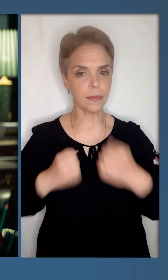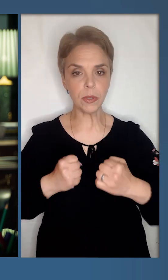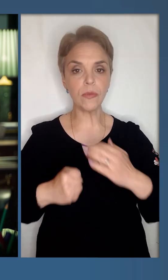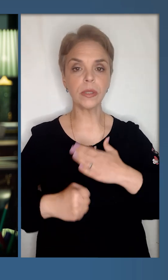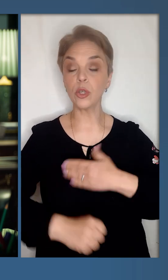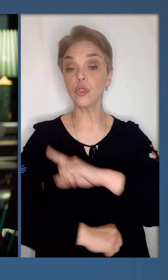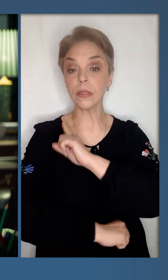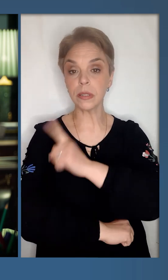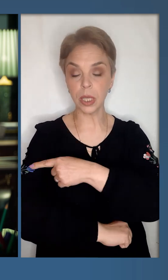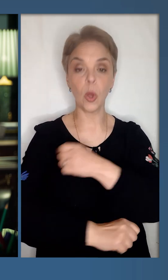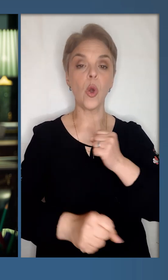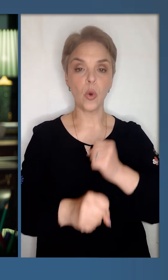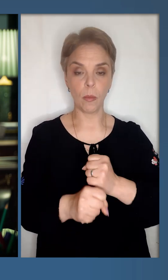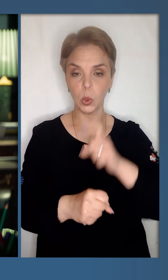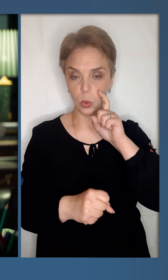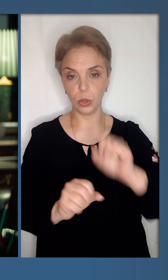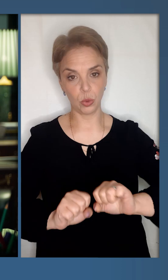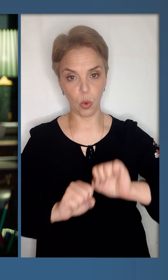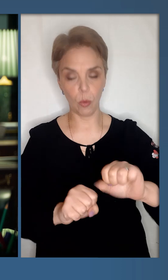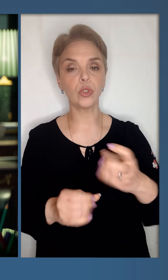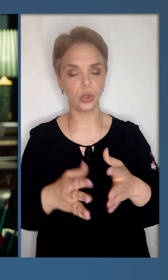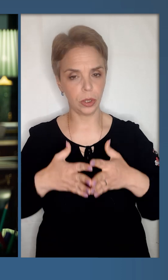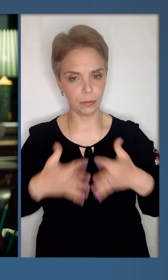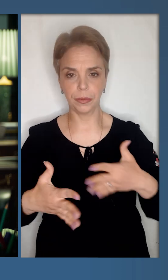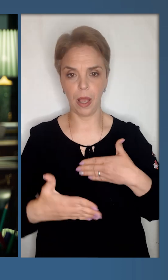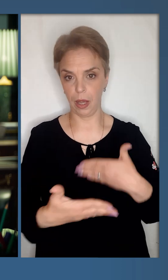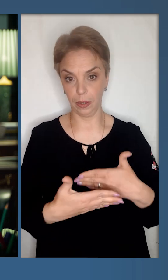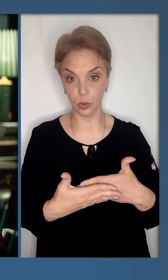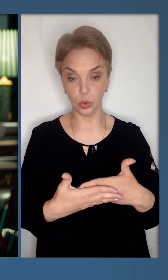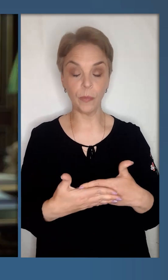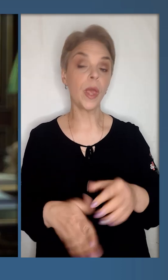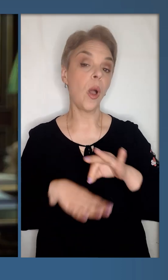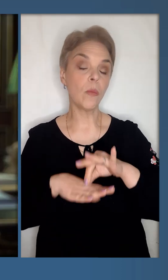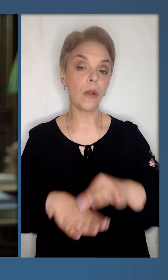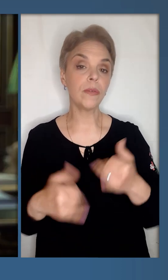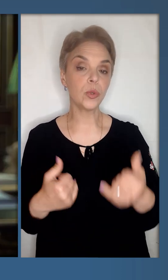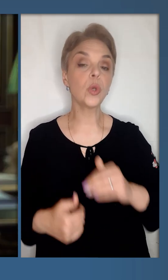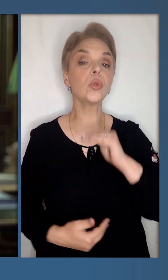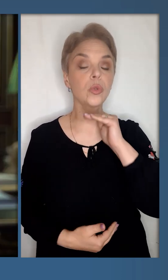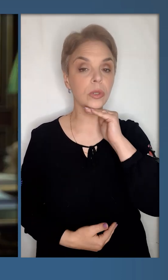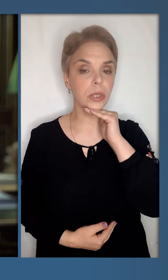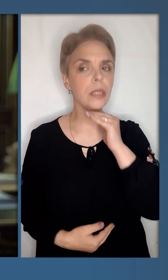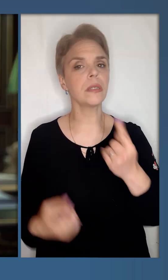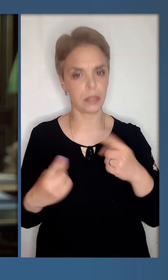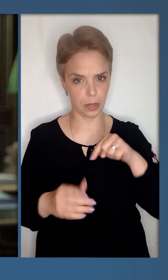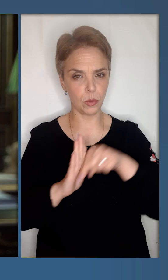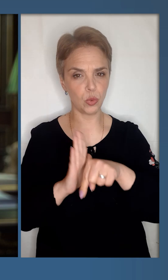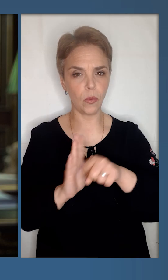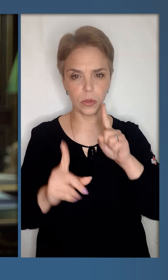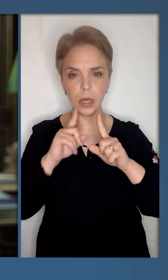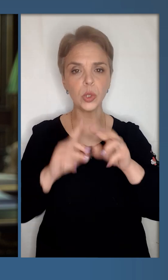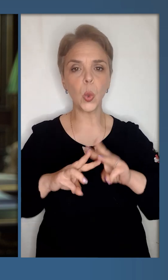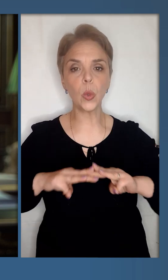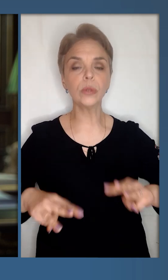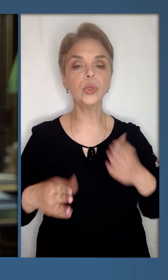зміцнювати нашу силу та робити українську оборону ще активнішою. Провів сьогодні достатньо змістовну